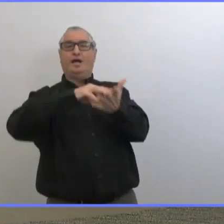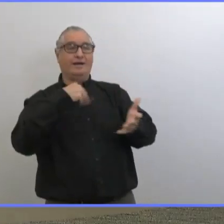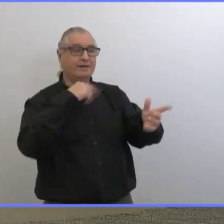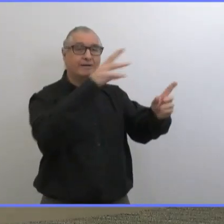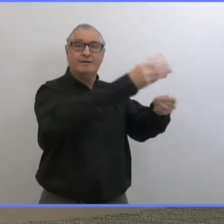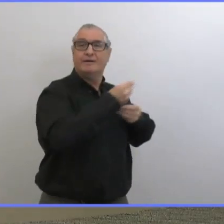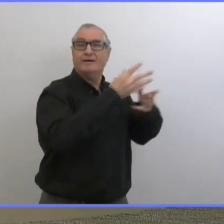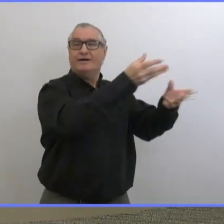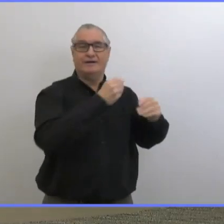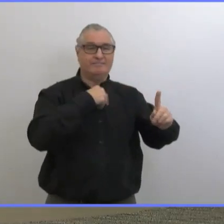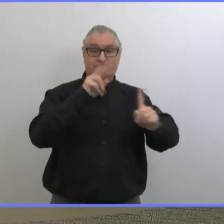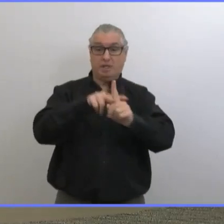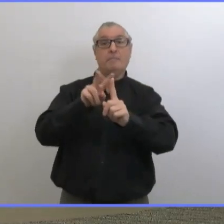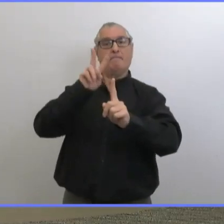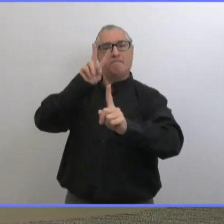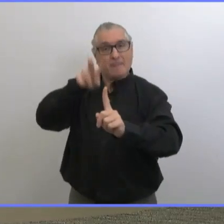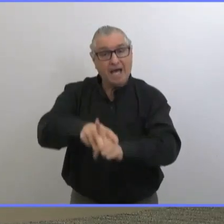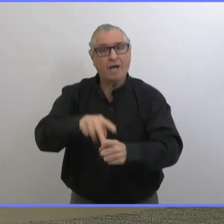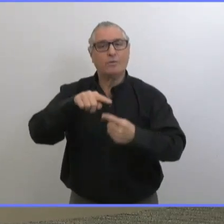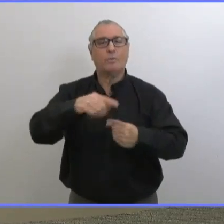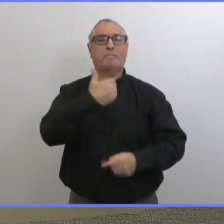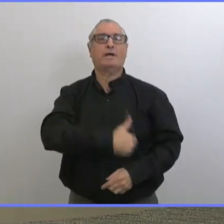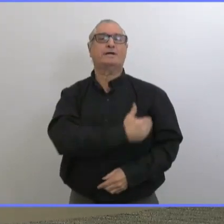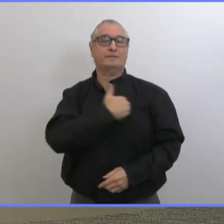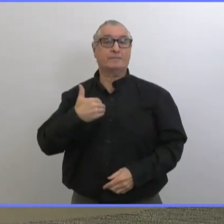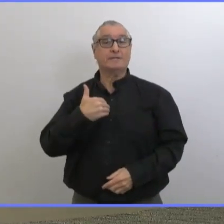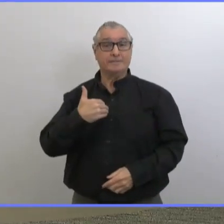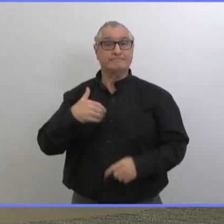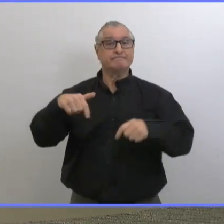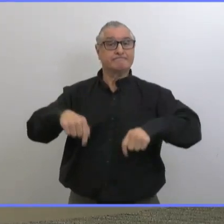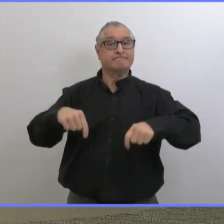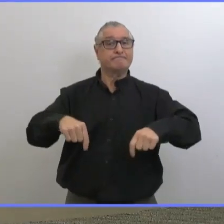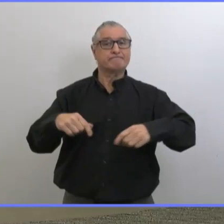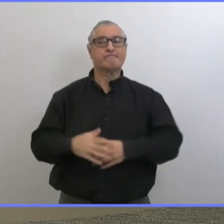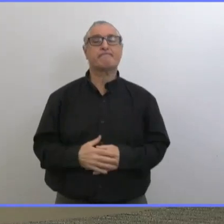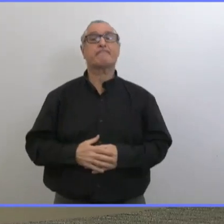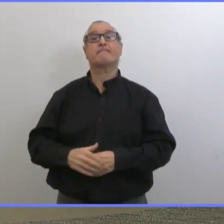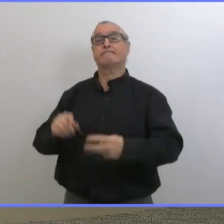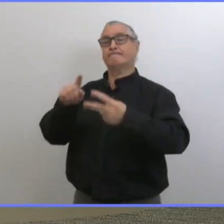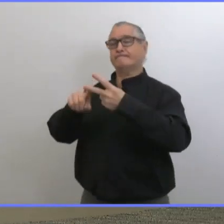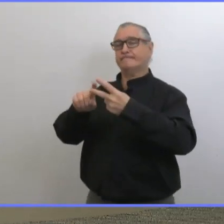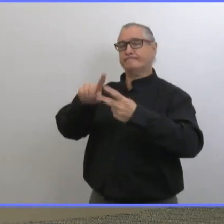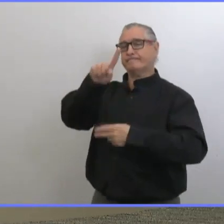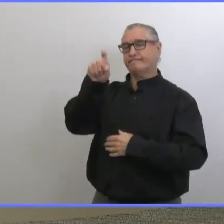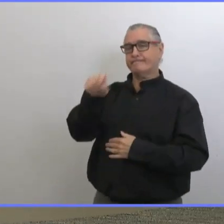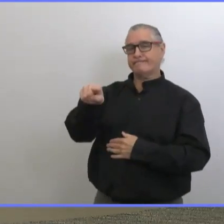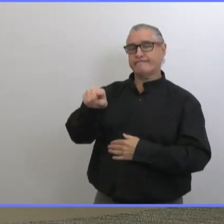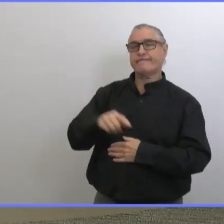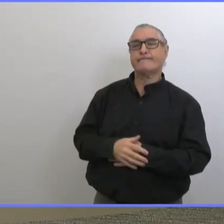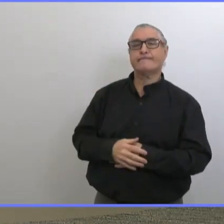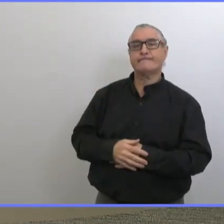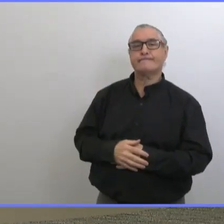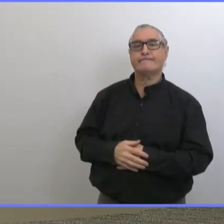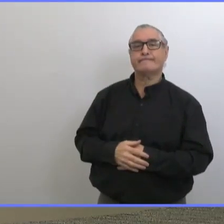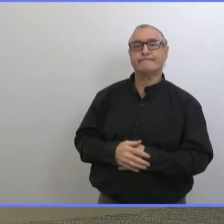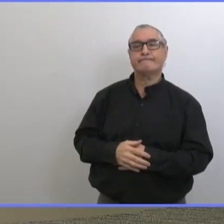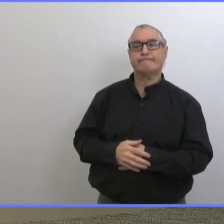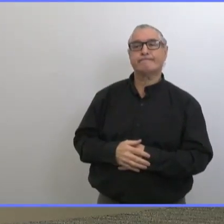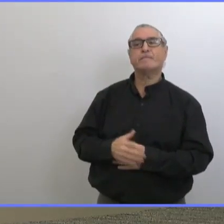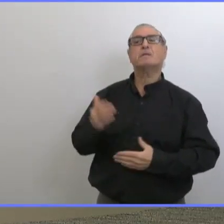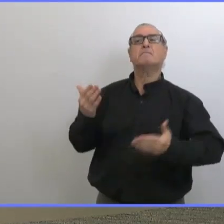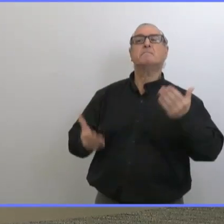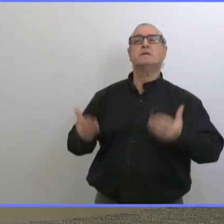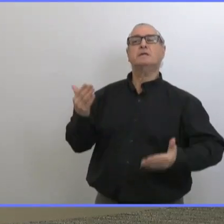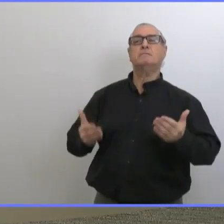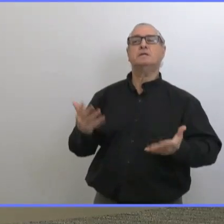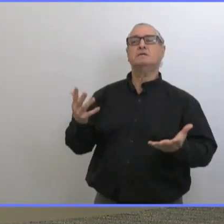appliquer ce qui a été appris ici au Manitoba et pour les Manitobains qui vont regarder les tableaux